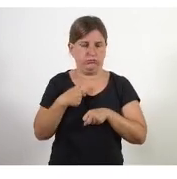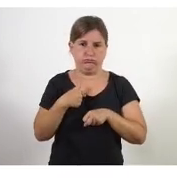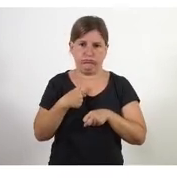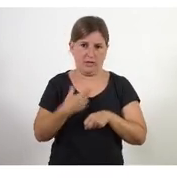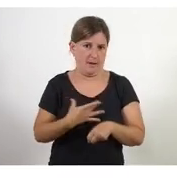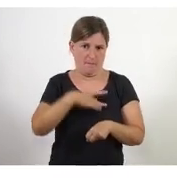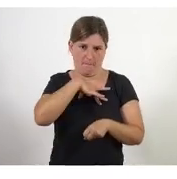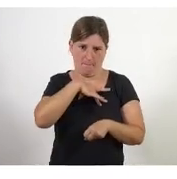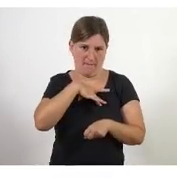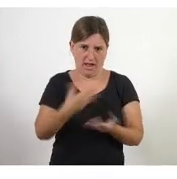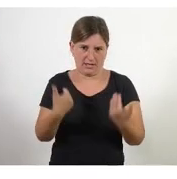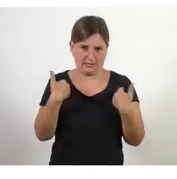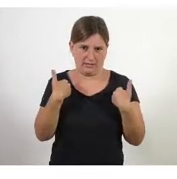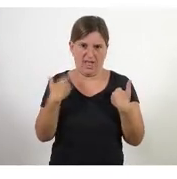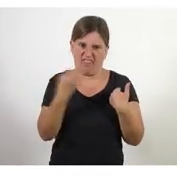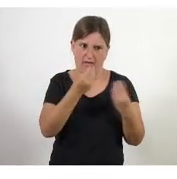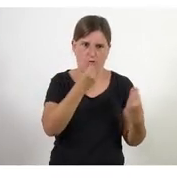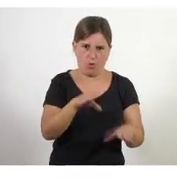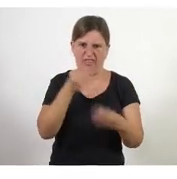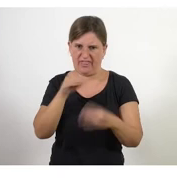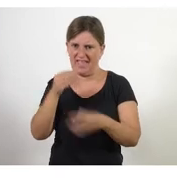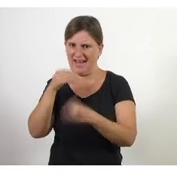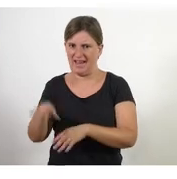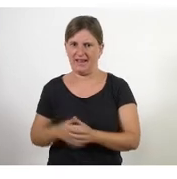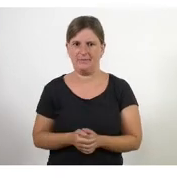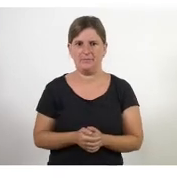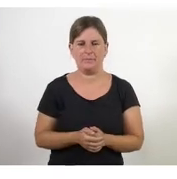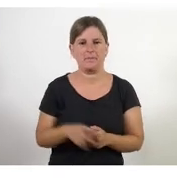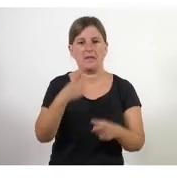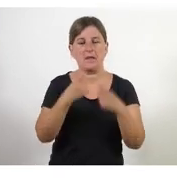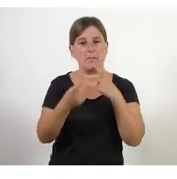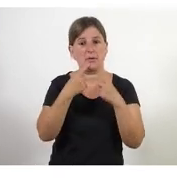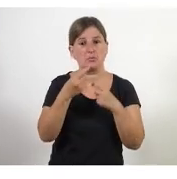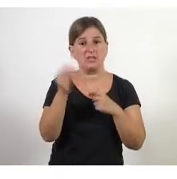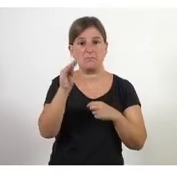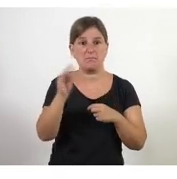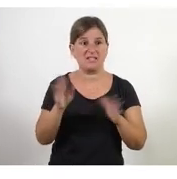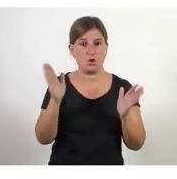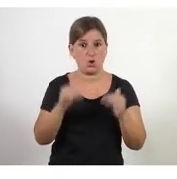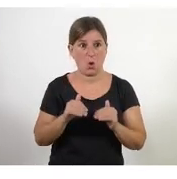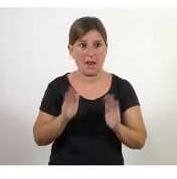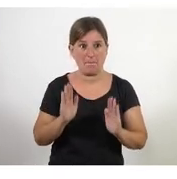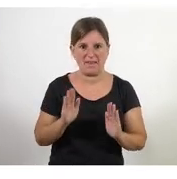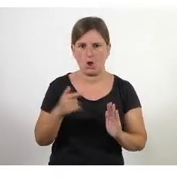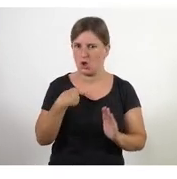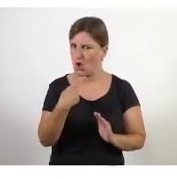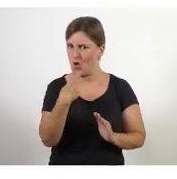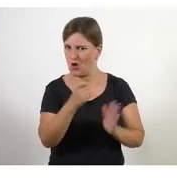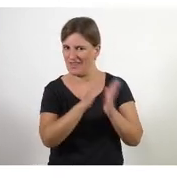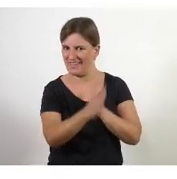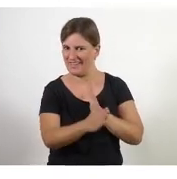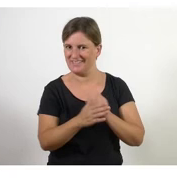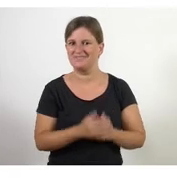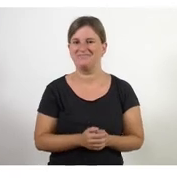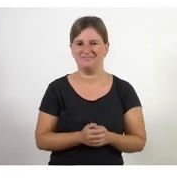gran gràcies Olga de preguntes no en teníem més Juan Antonio però jo en tinc algunes si me les deixes fer-te-les si et